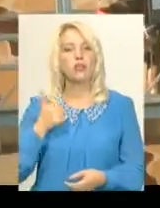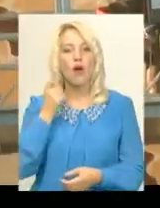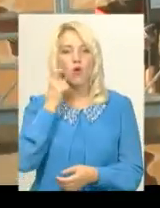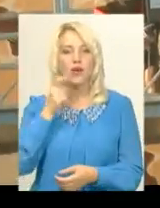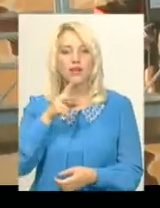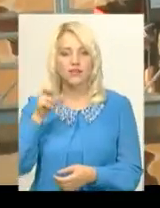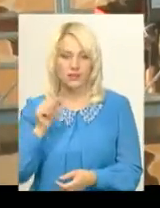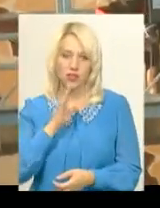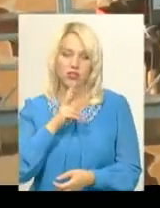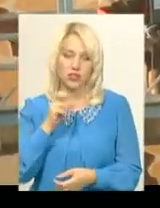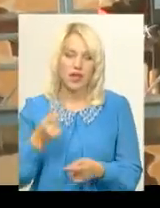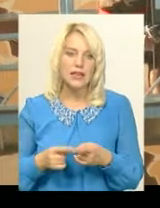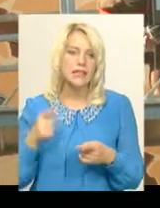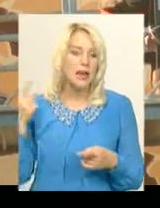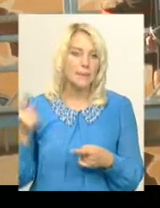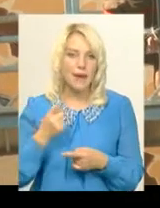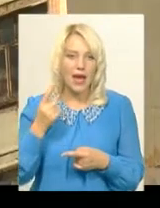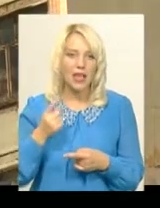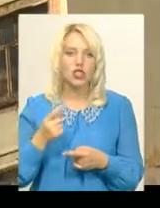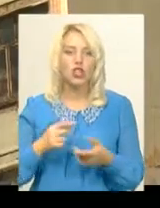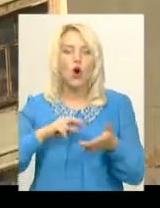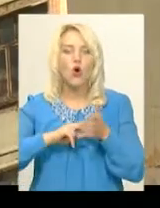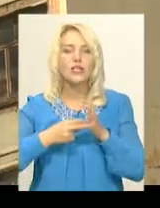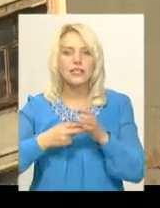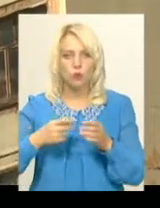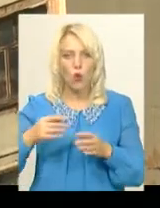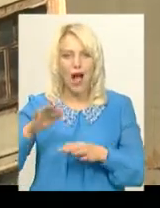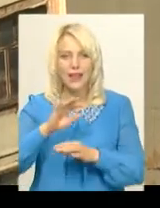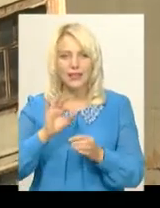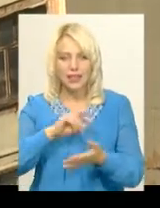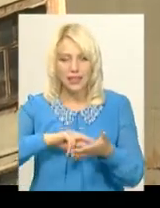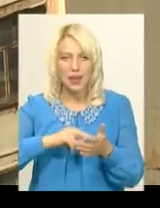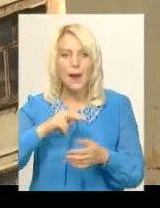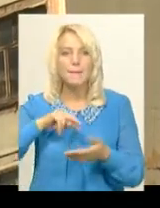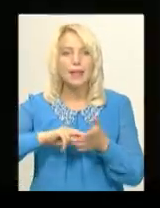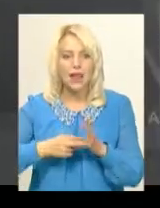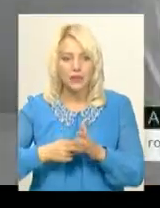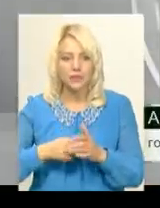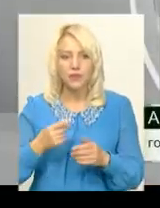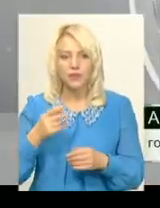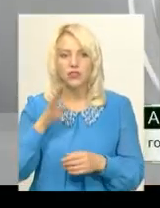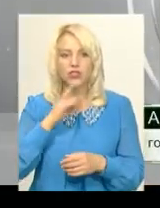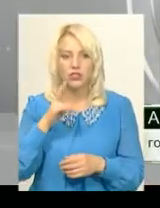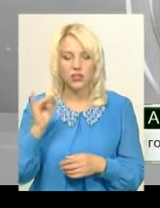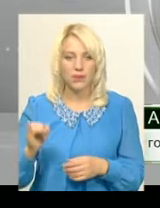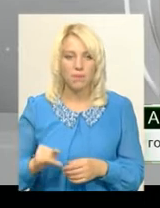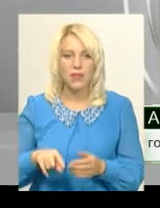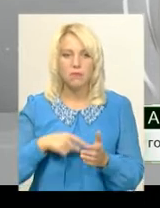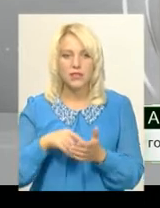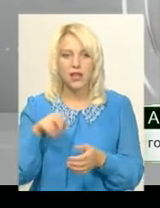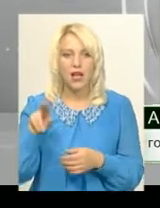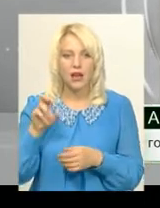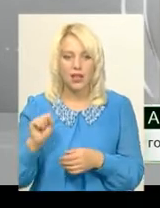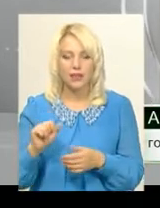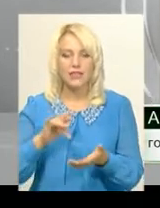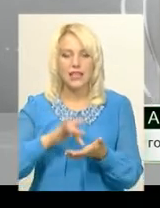Це перший концептуальний мурал у Хмельницькому, каже голова громадської організації «Територія» Андрій Зоєн. Замовцями робить міська рада, вони утеплюють